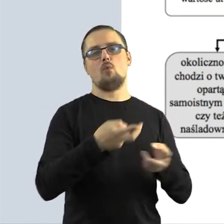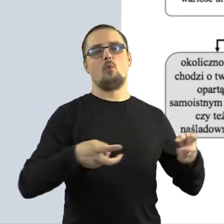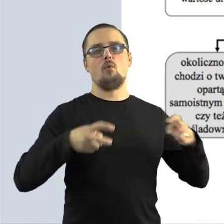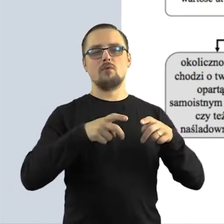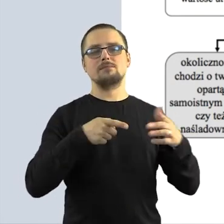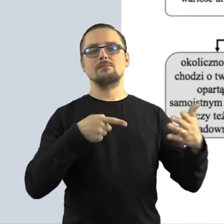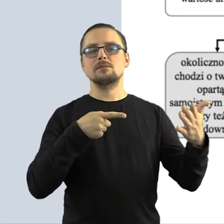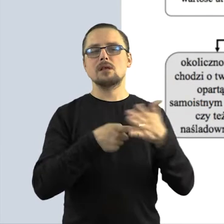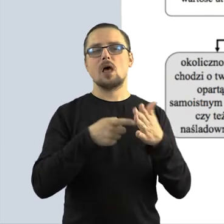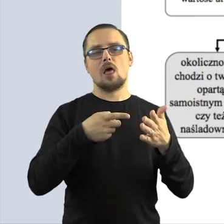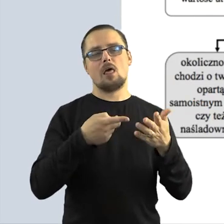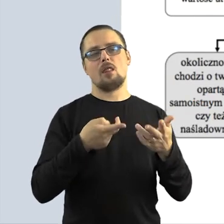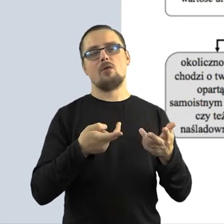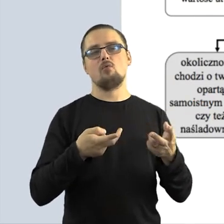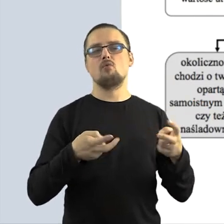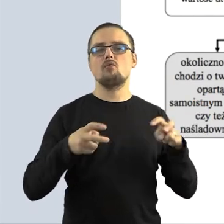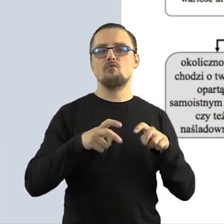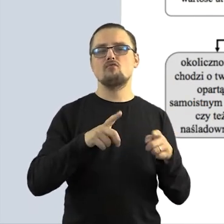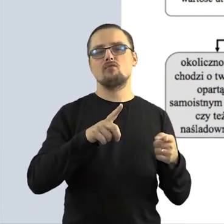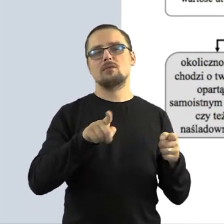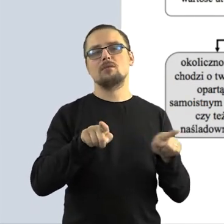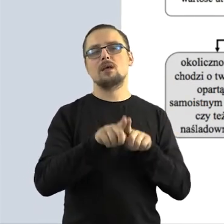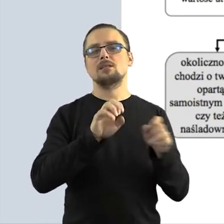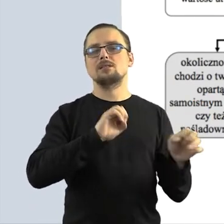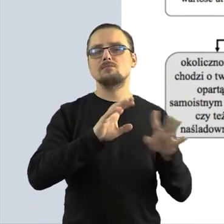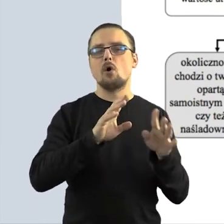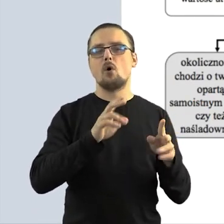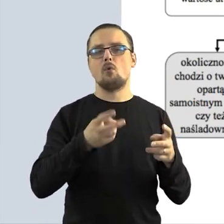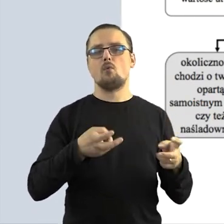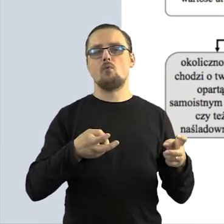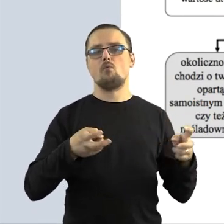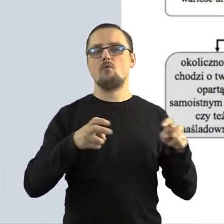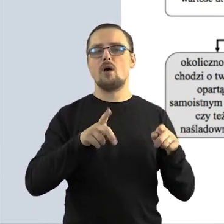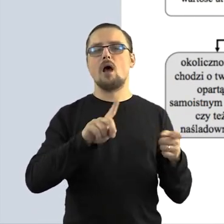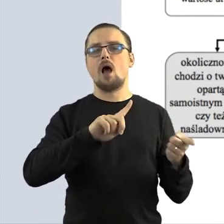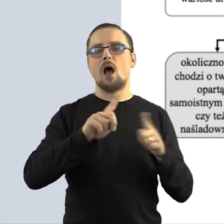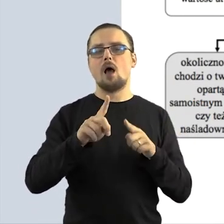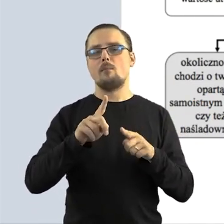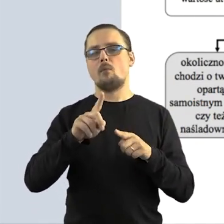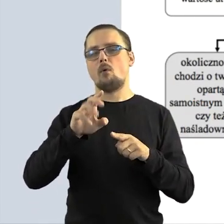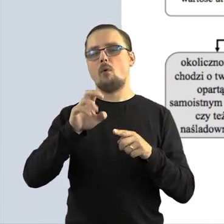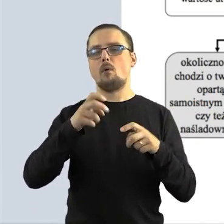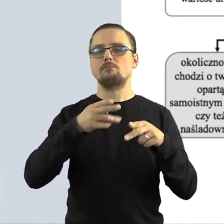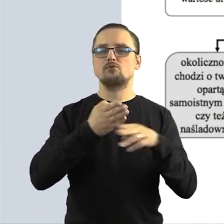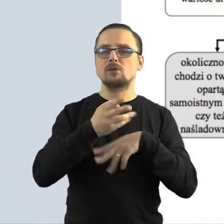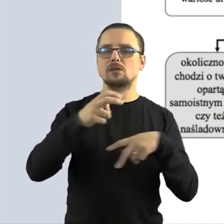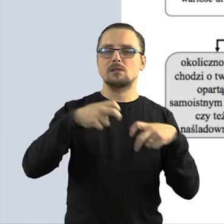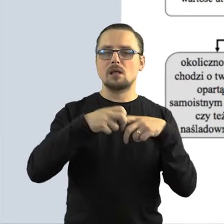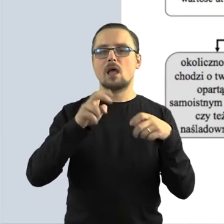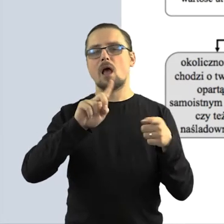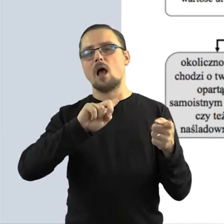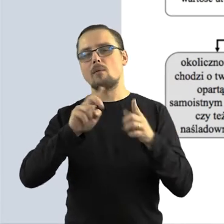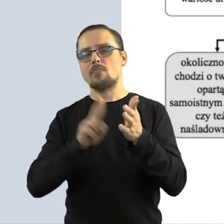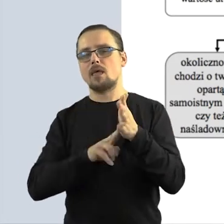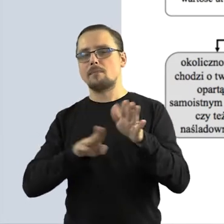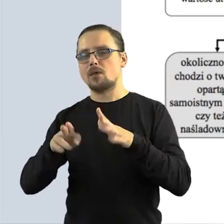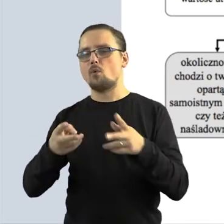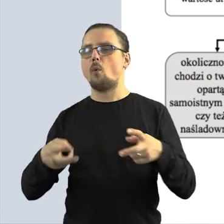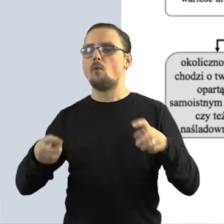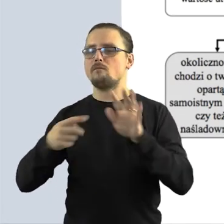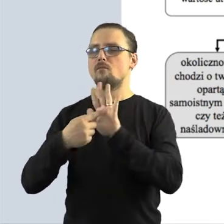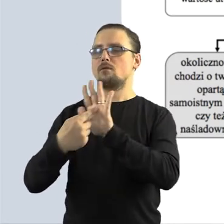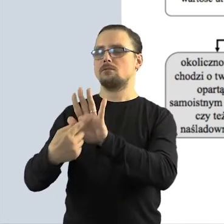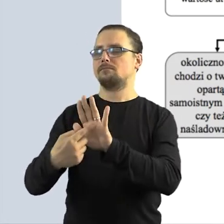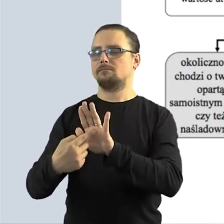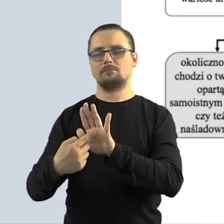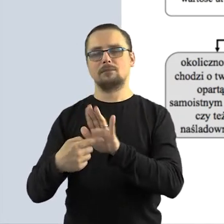przeznaczenie utworu, sposób wyrażenia utworu, to czy utwór jest prezentowany online czy offline, nieważne też jest to tak naprawdę, jaka